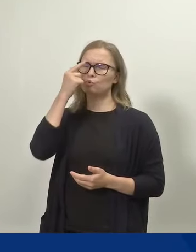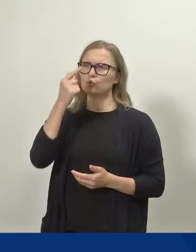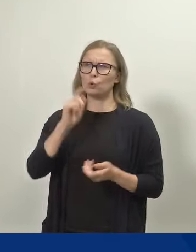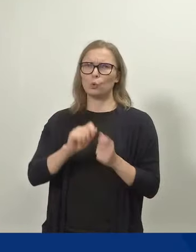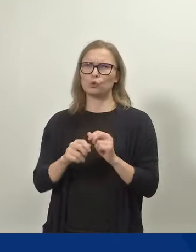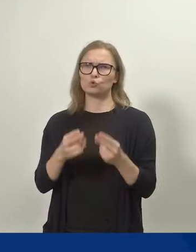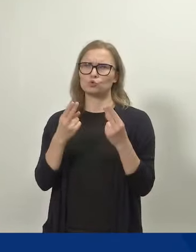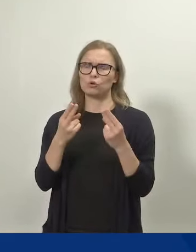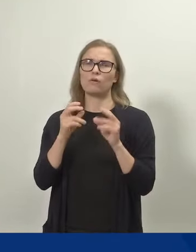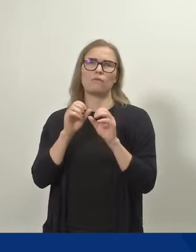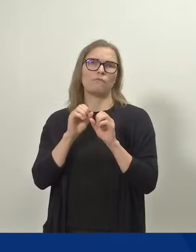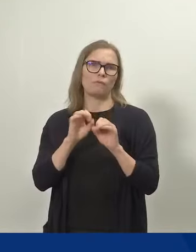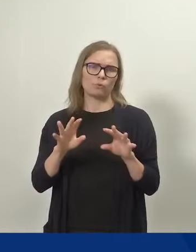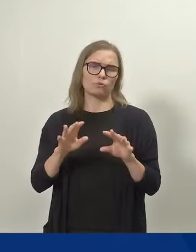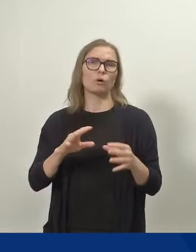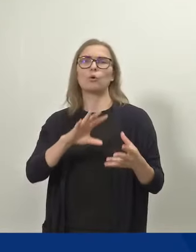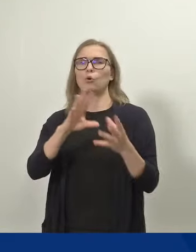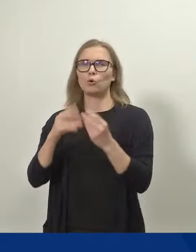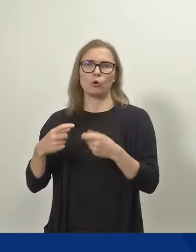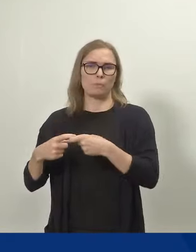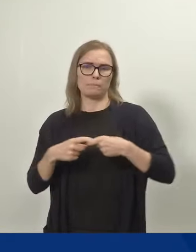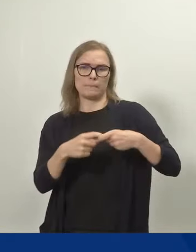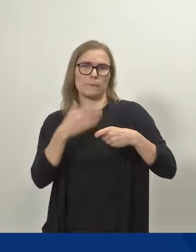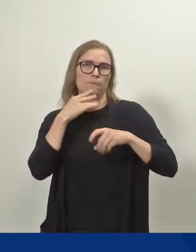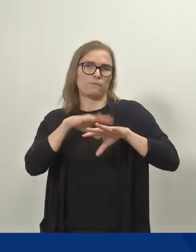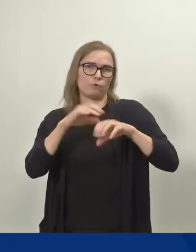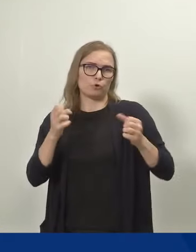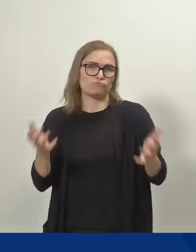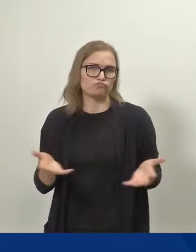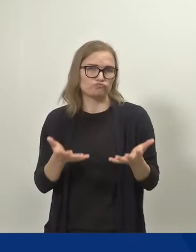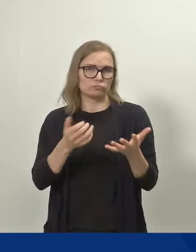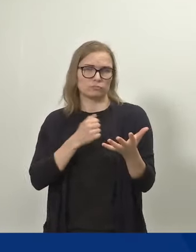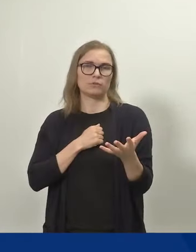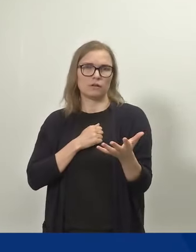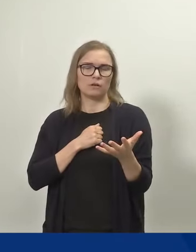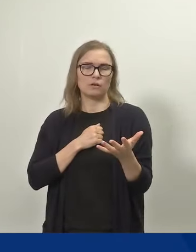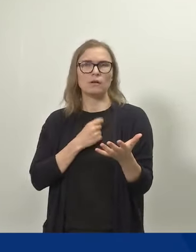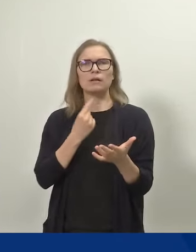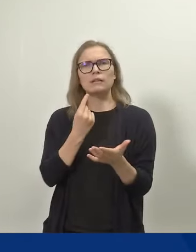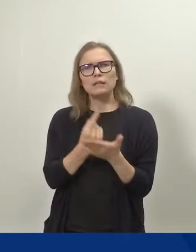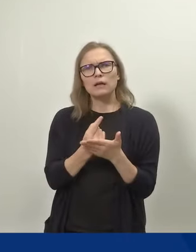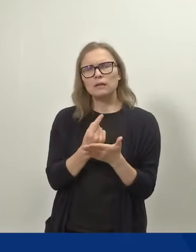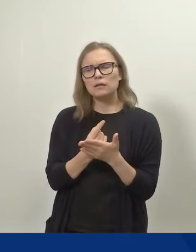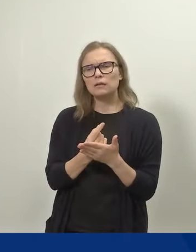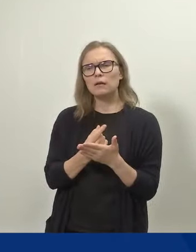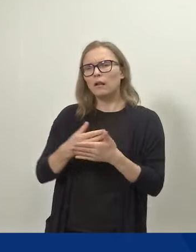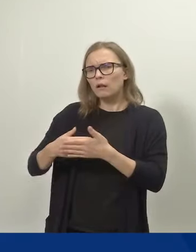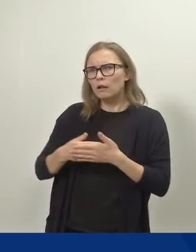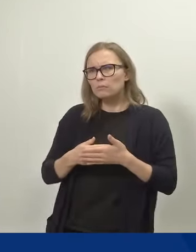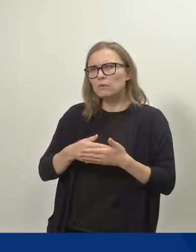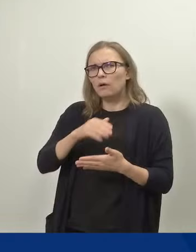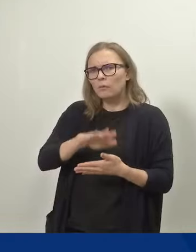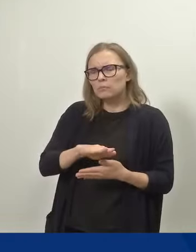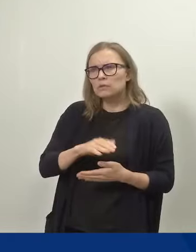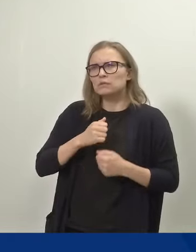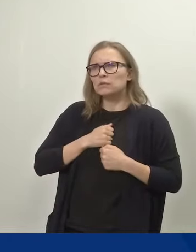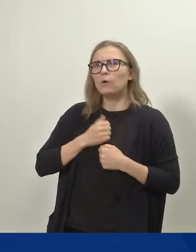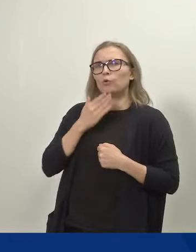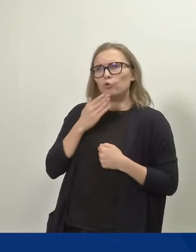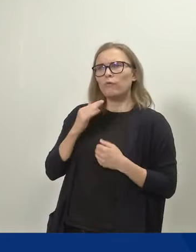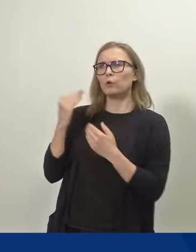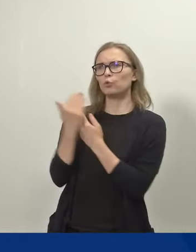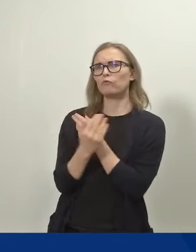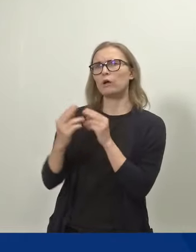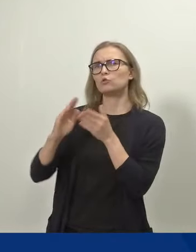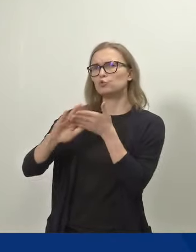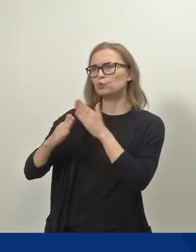merkitystä koko perheen hyvinvoinnin kannalta. On tärkeää, että lapselle muodostuu hyvä ja turvallinen suhde molempiin